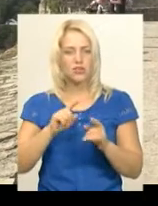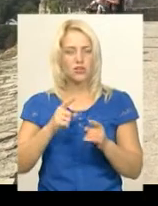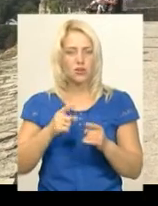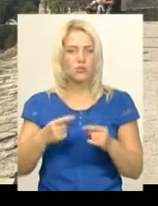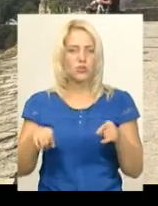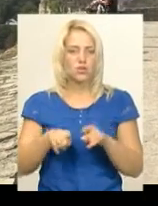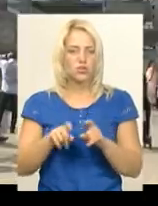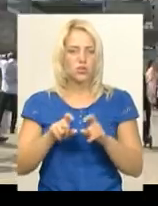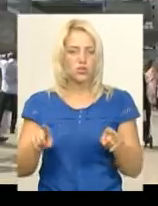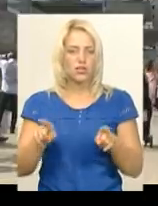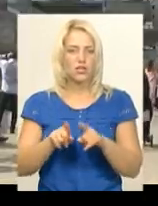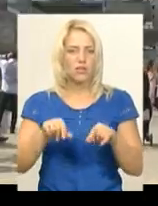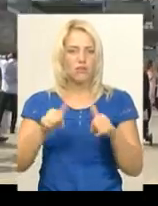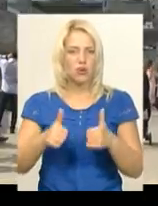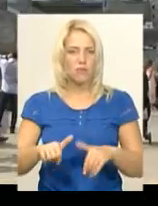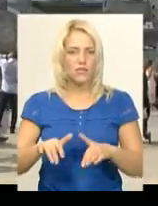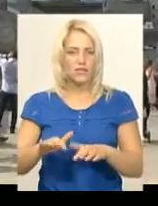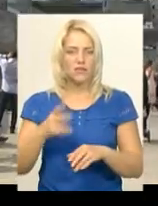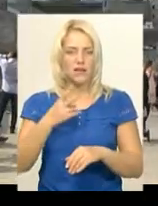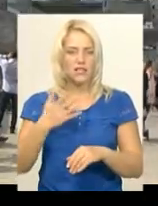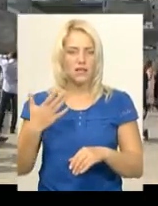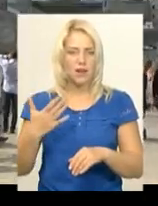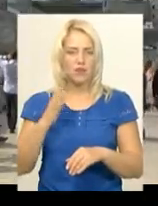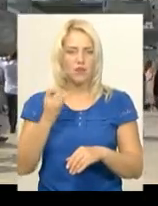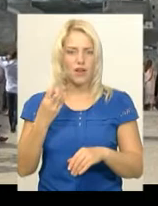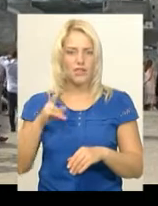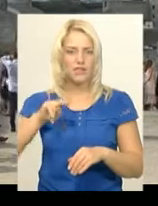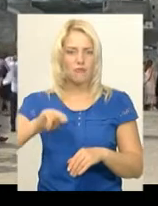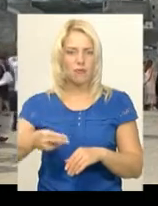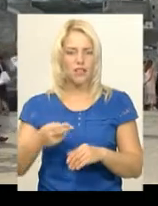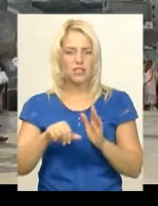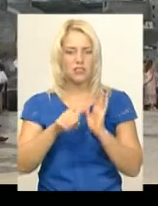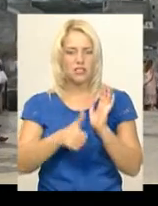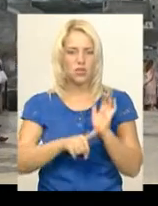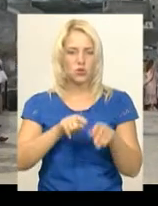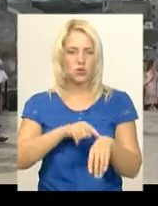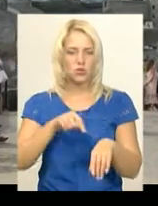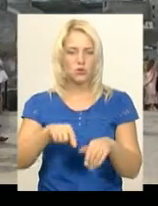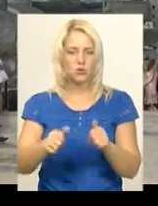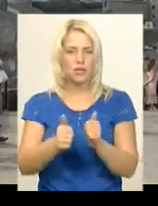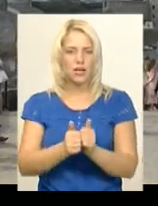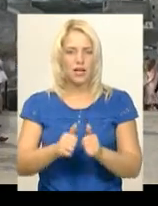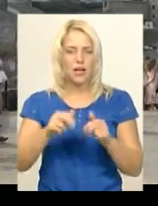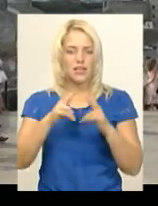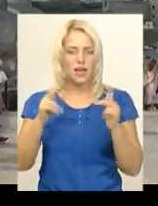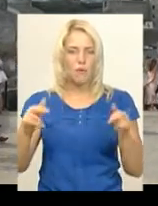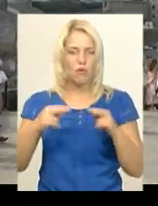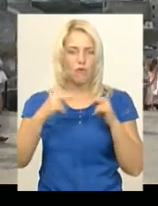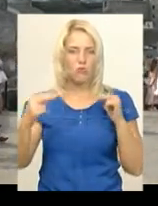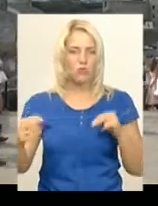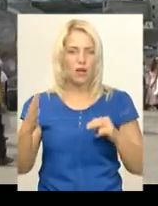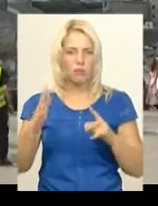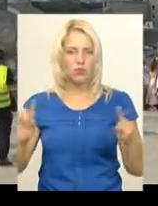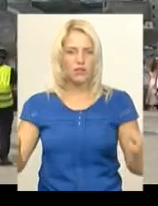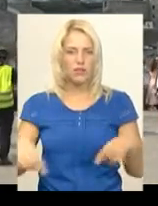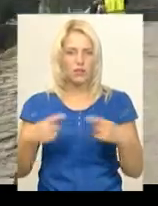тому такий формат заходу. «В п'ятницю 29 вересня о 16-й годині тут біля замкового моста буде відтворена